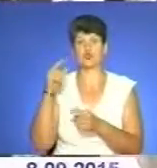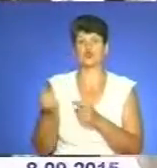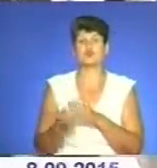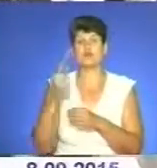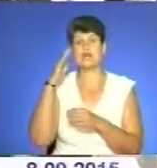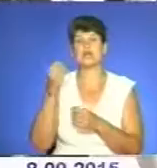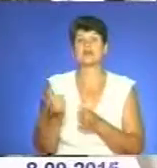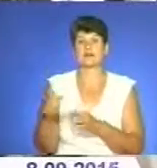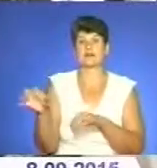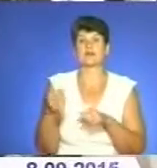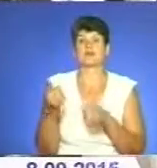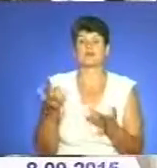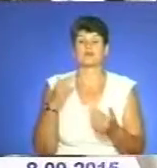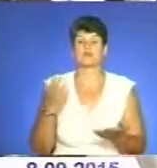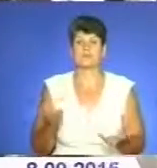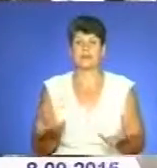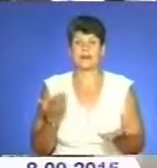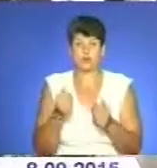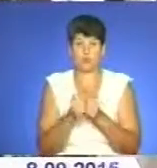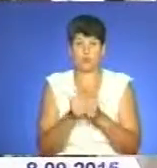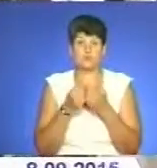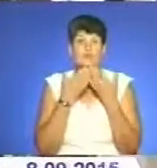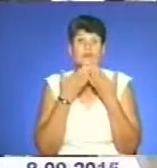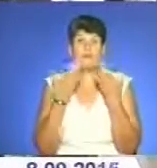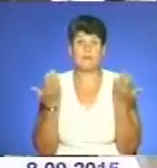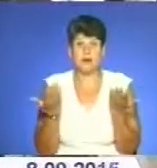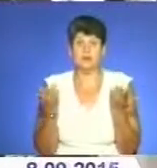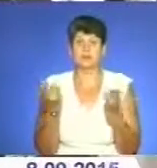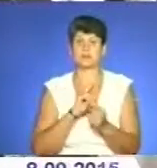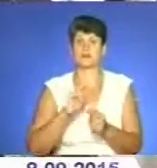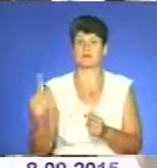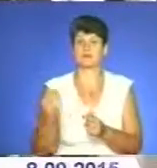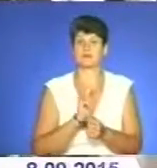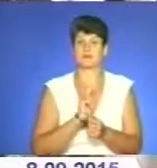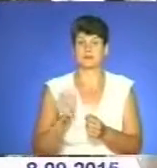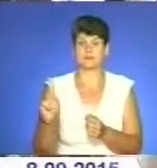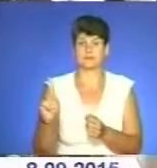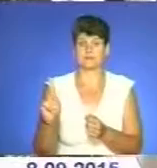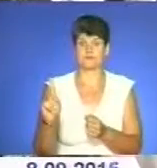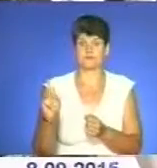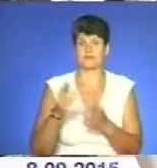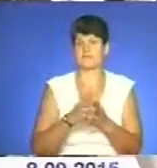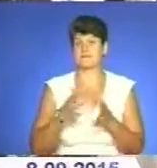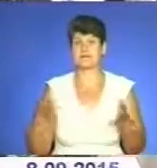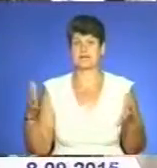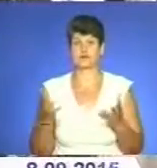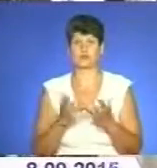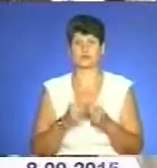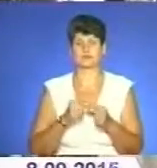поповнювати запаси води. Якщо поблизу такого немає, їм доводиться їздити значну кількість